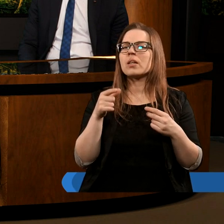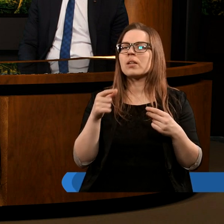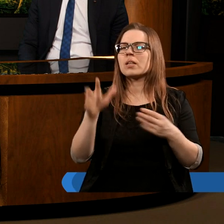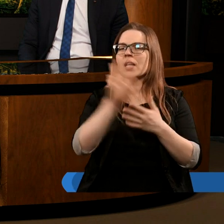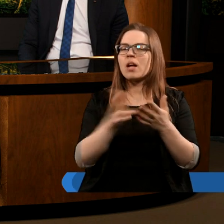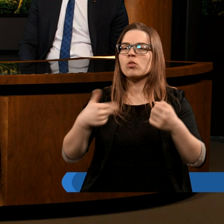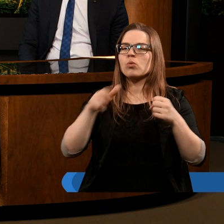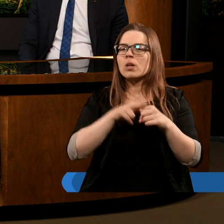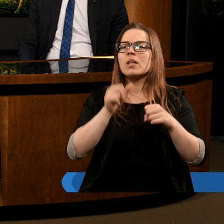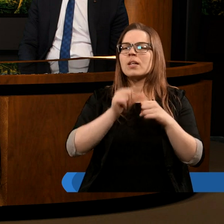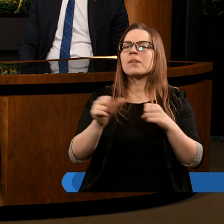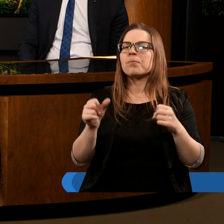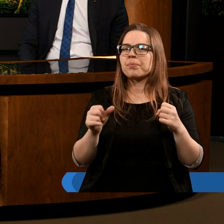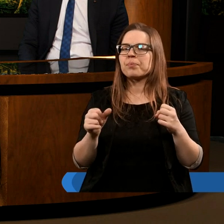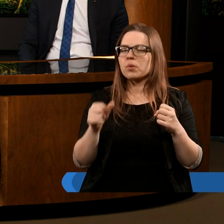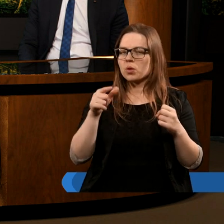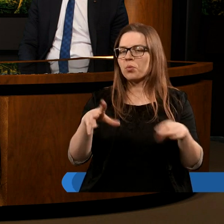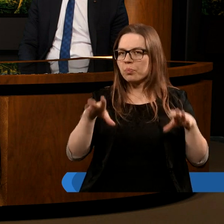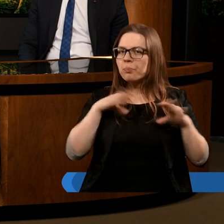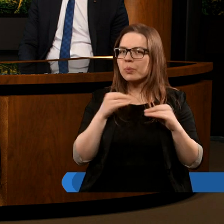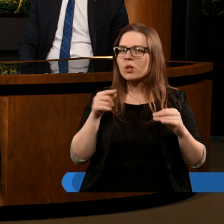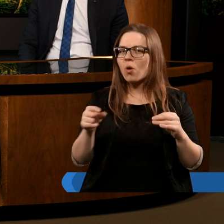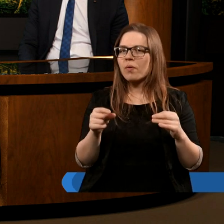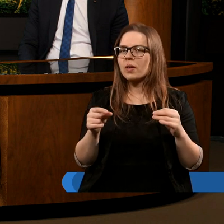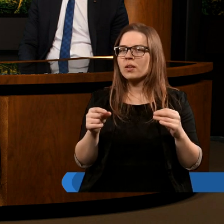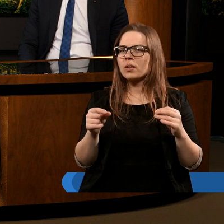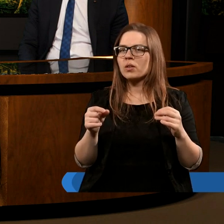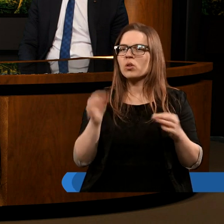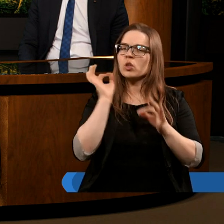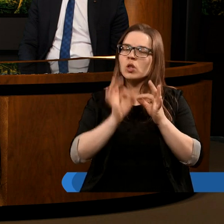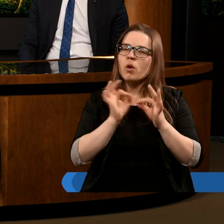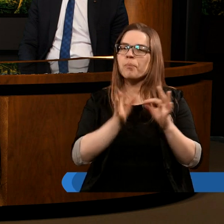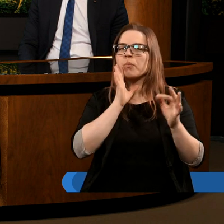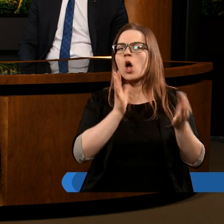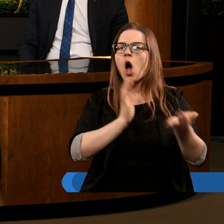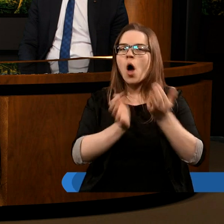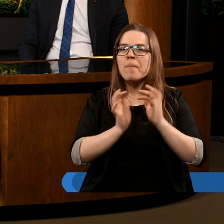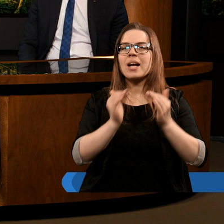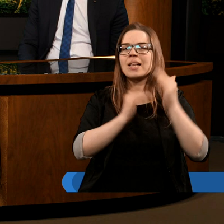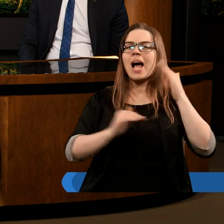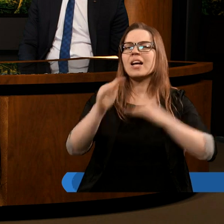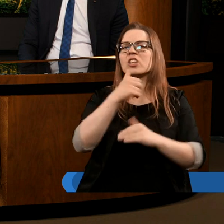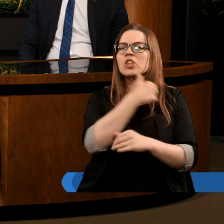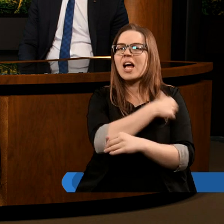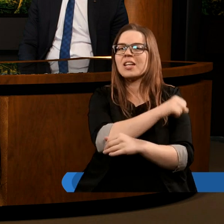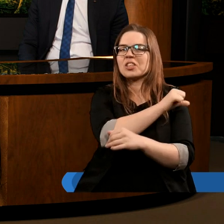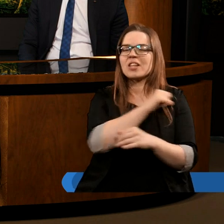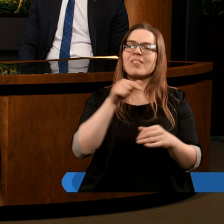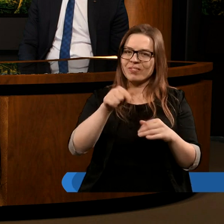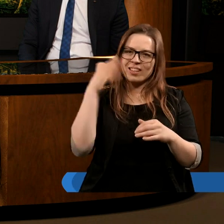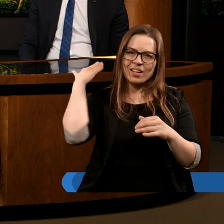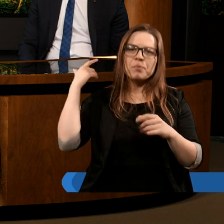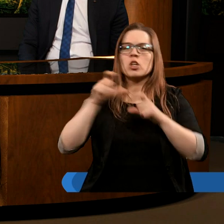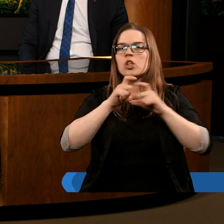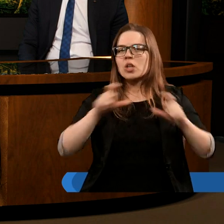którego jest, żeby właśnie ten przejął taką szczególną opiekę nad chrześcijaństwem w tamtych